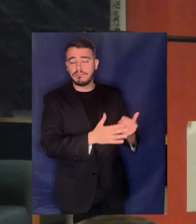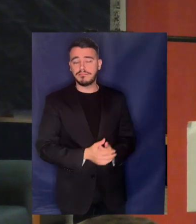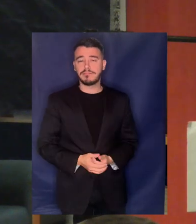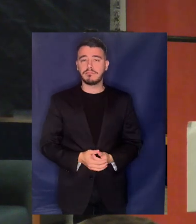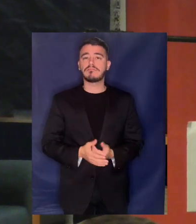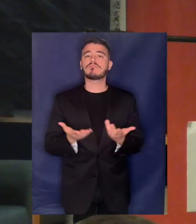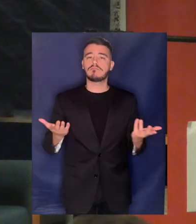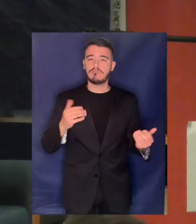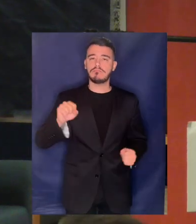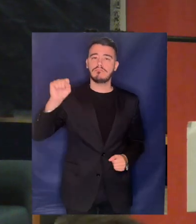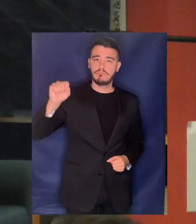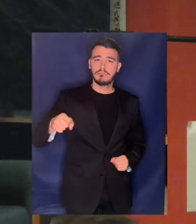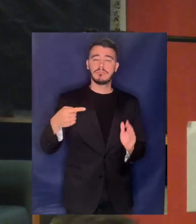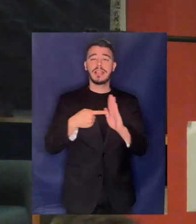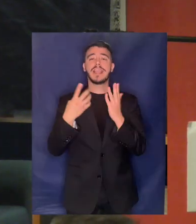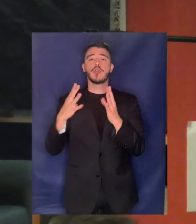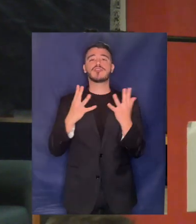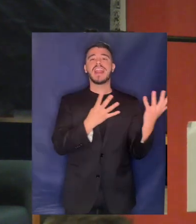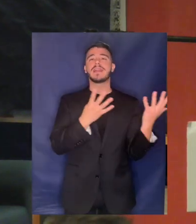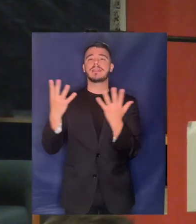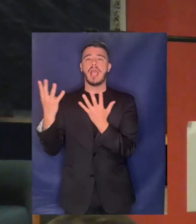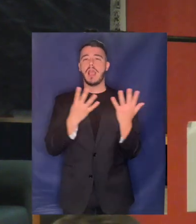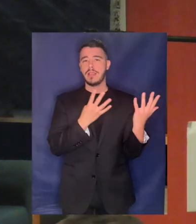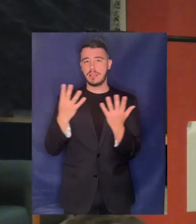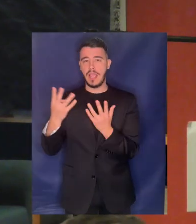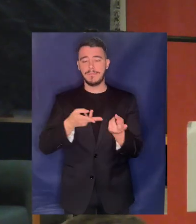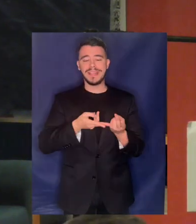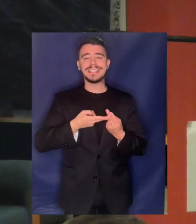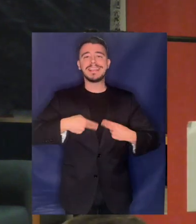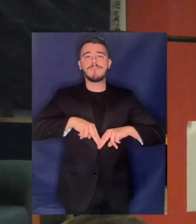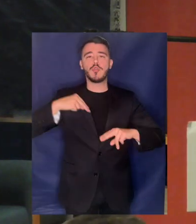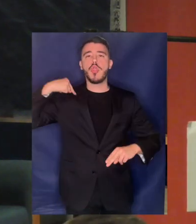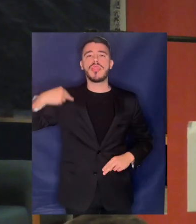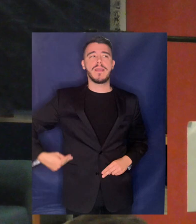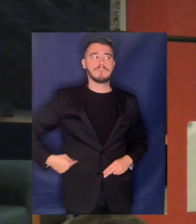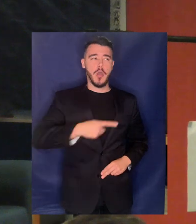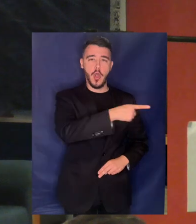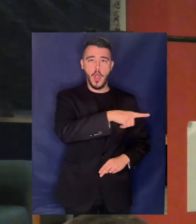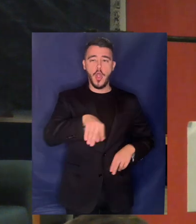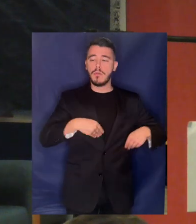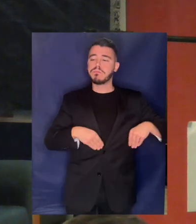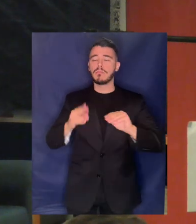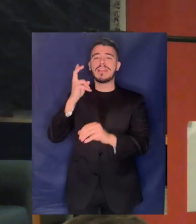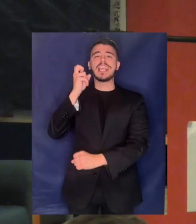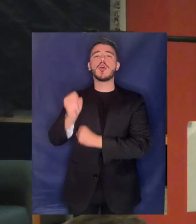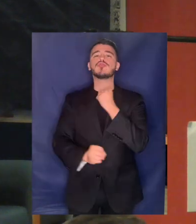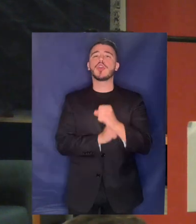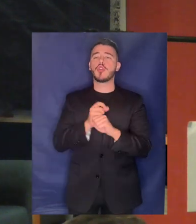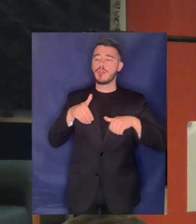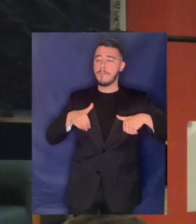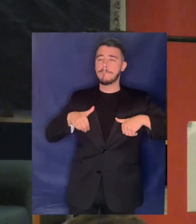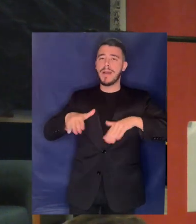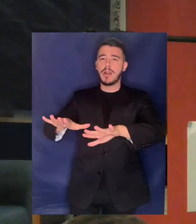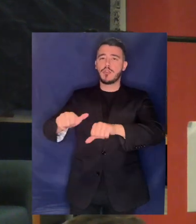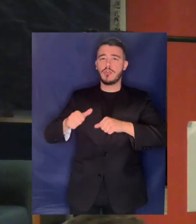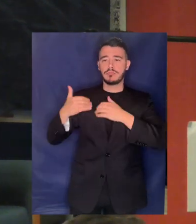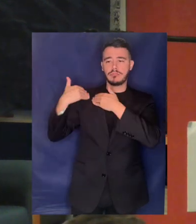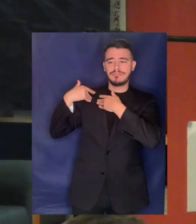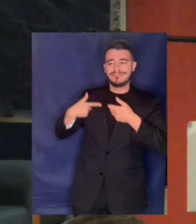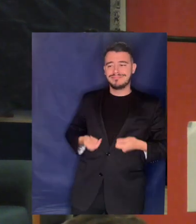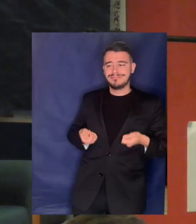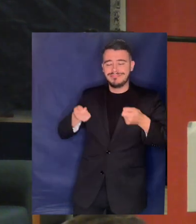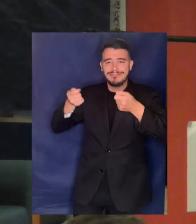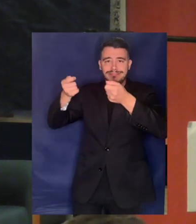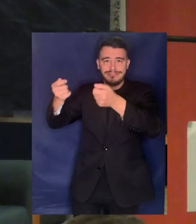αφού αρχικά το 1999 το Δημοτικό Συμβούλιο είχε παραχωρήσει για 20 χρόνια την διαχείριση του νερού σε μια θηγατρική του